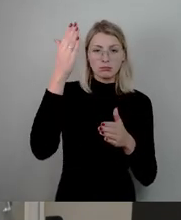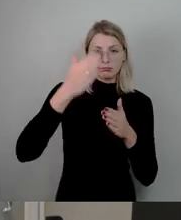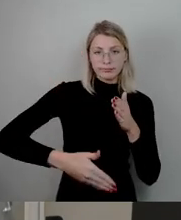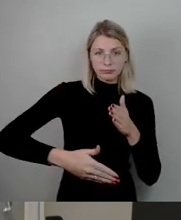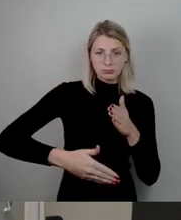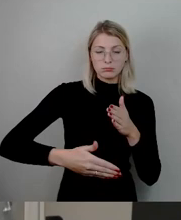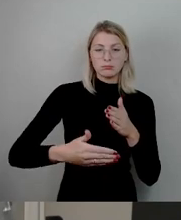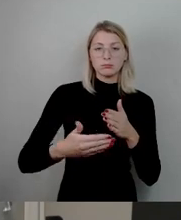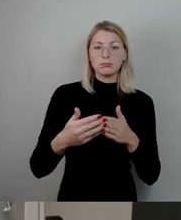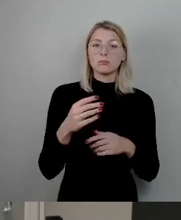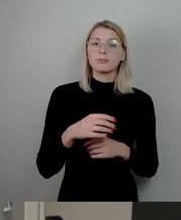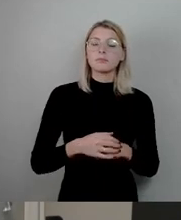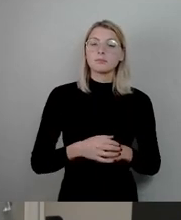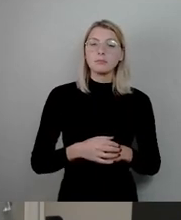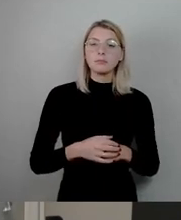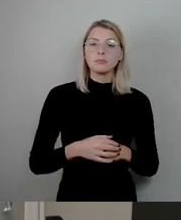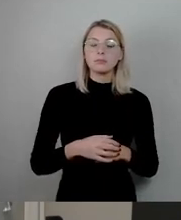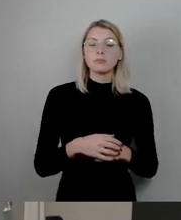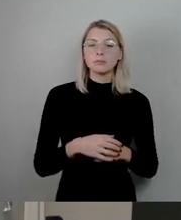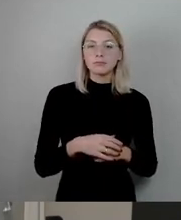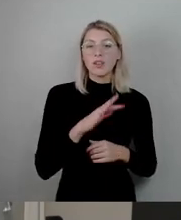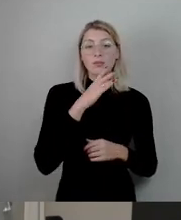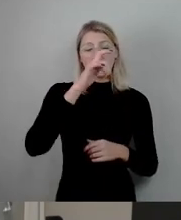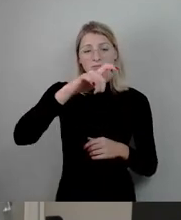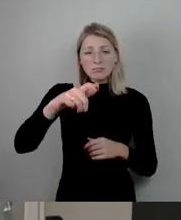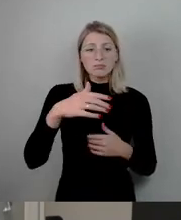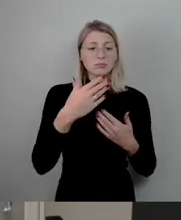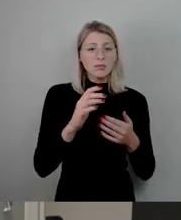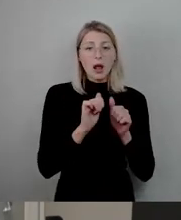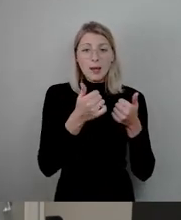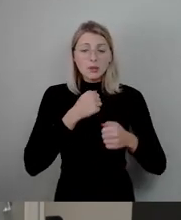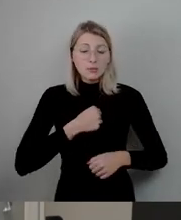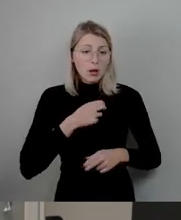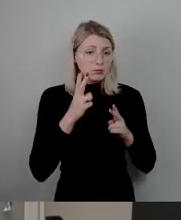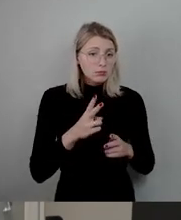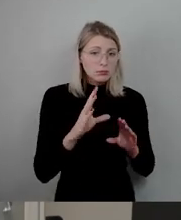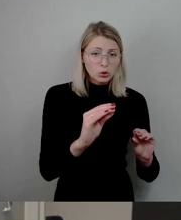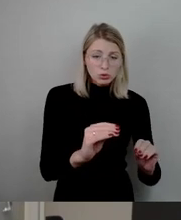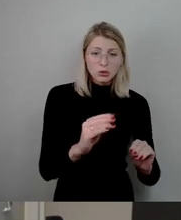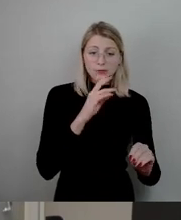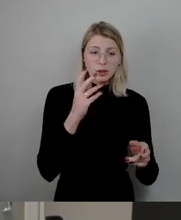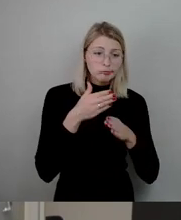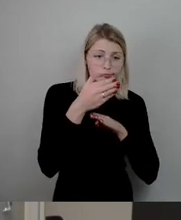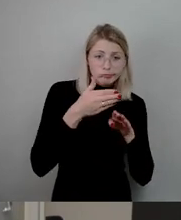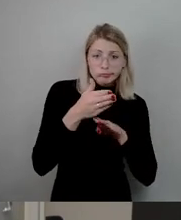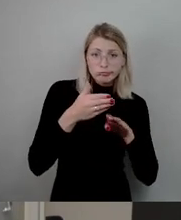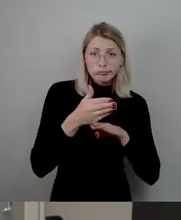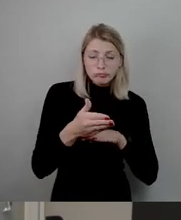Menschen nutzen das Erlebnisbad Elbermare, das tatsächlich Naherholung,